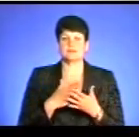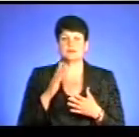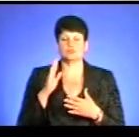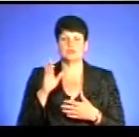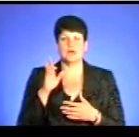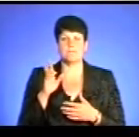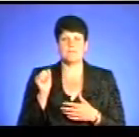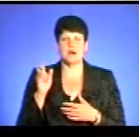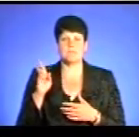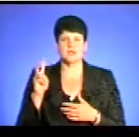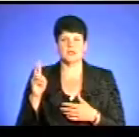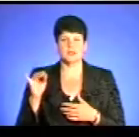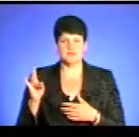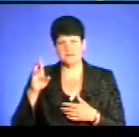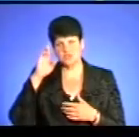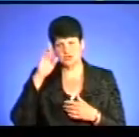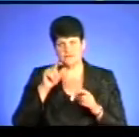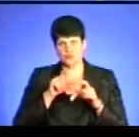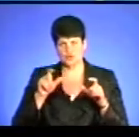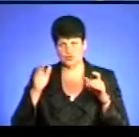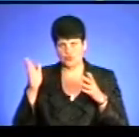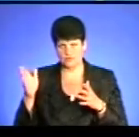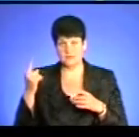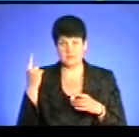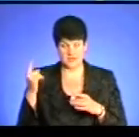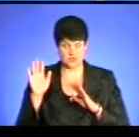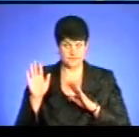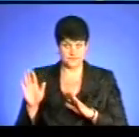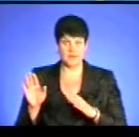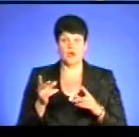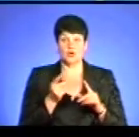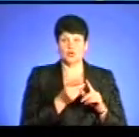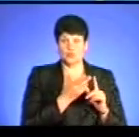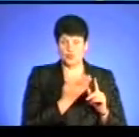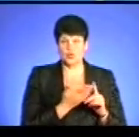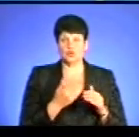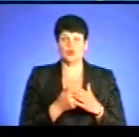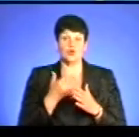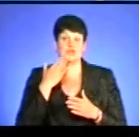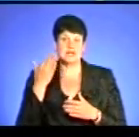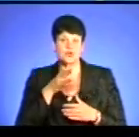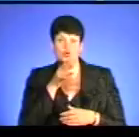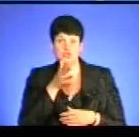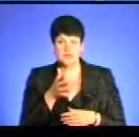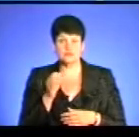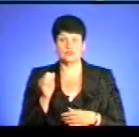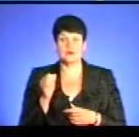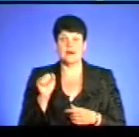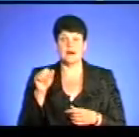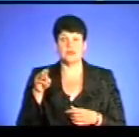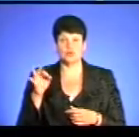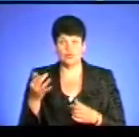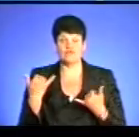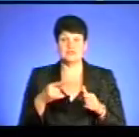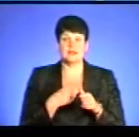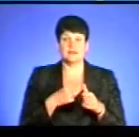на комунальній установі. Тому це була перша реакція. Друге, до буквально останнього часу і АТО, війна називалась АТО, сьогодні вже